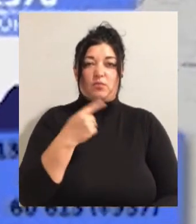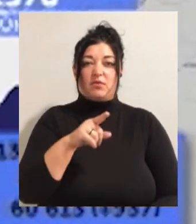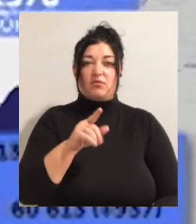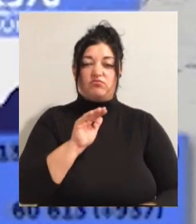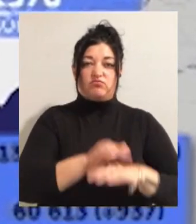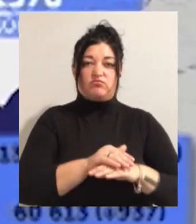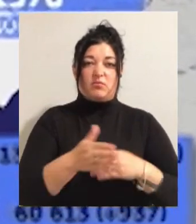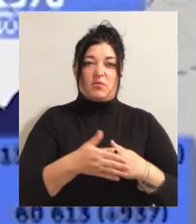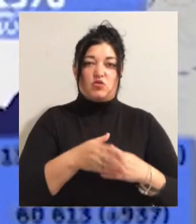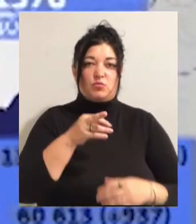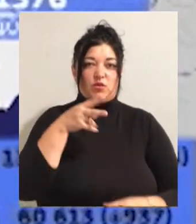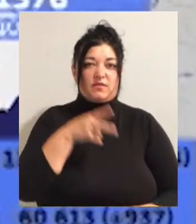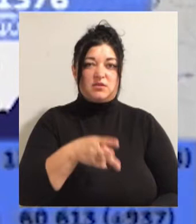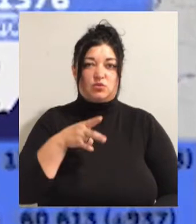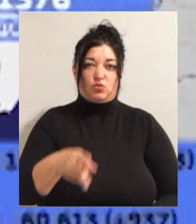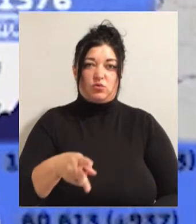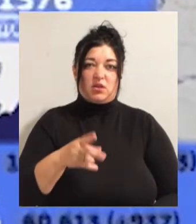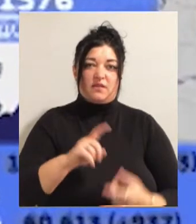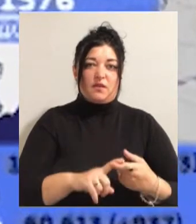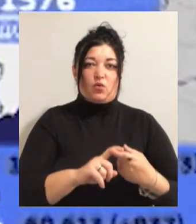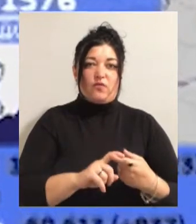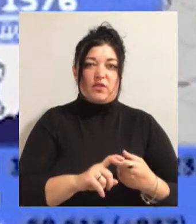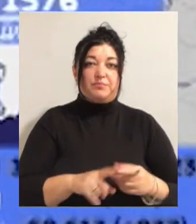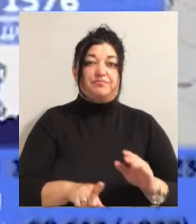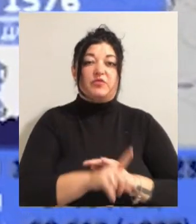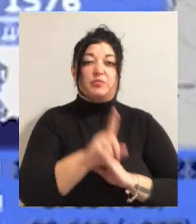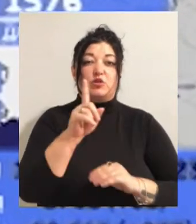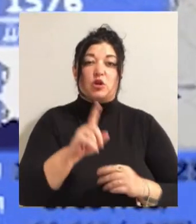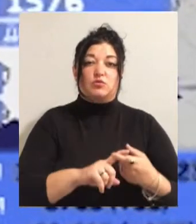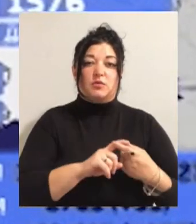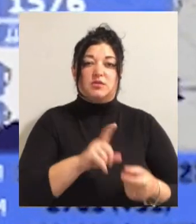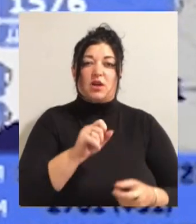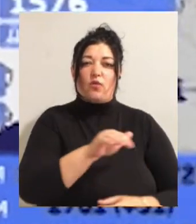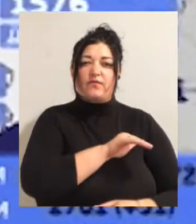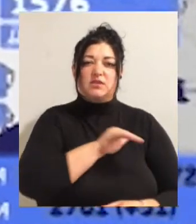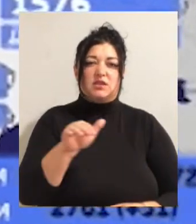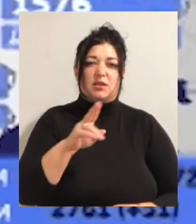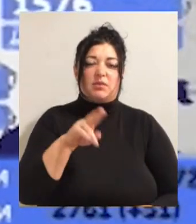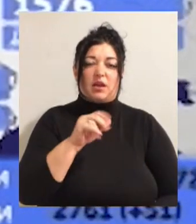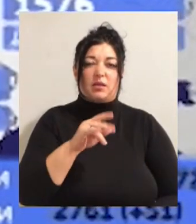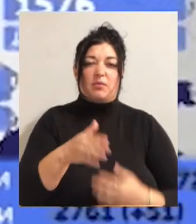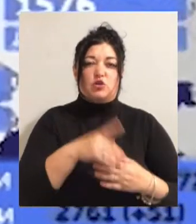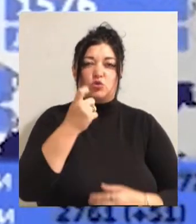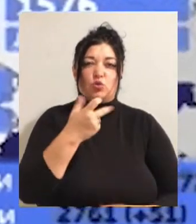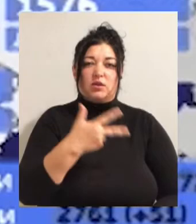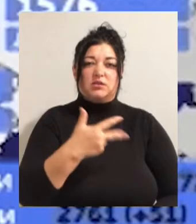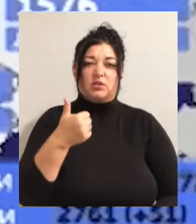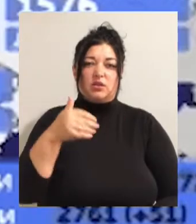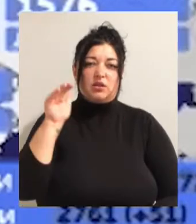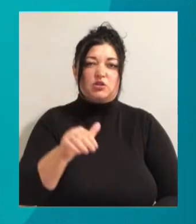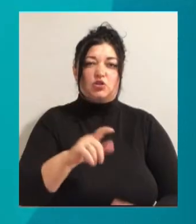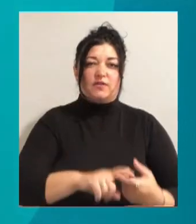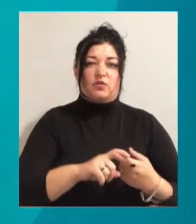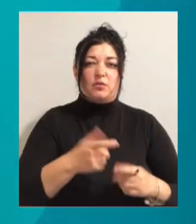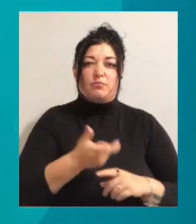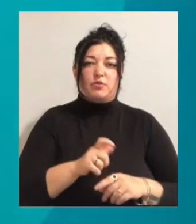майже по дві сотні інфікованих. Загалом від початку спалаху маємо, за офіційними даними, майже 131 тисячу інфікованих, більш